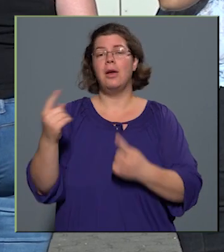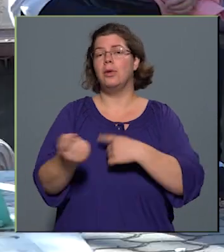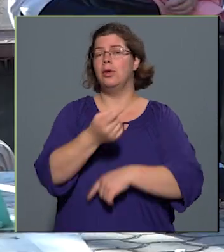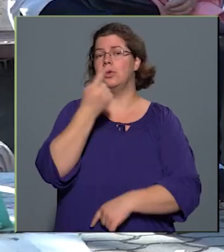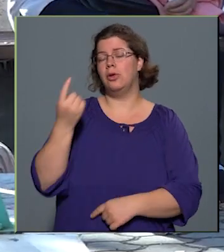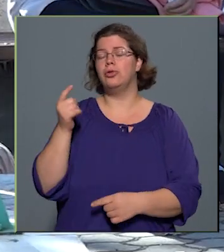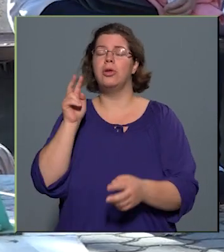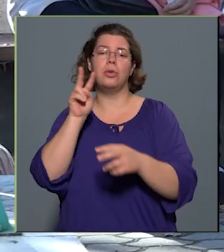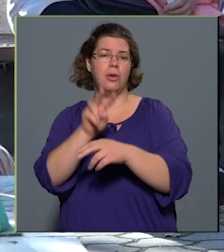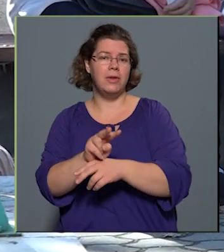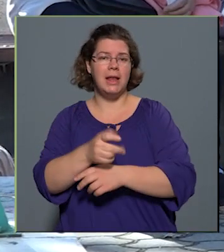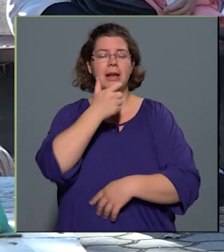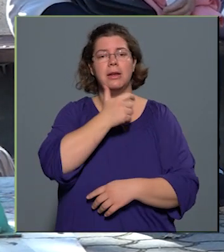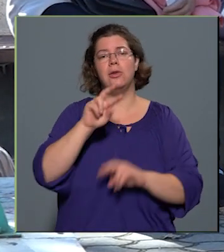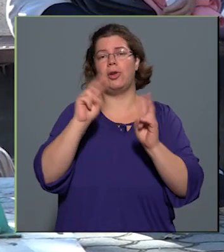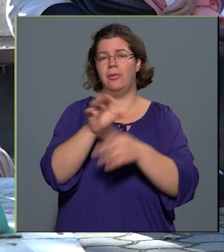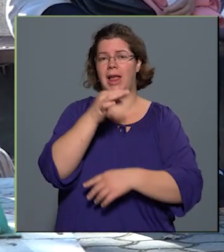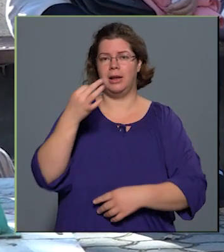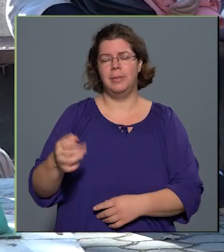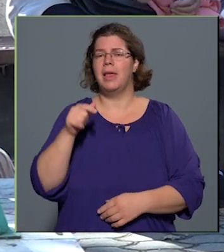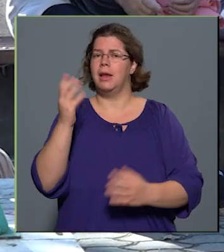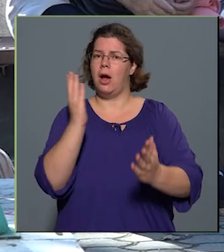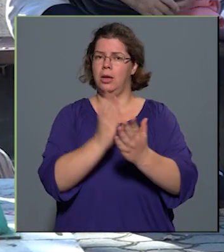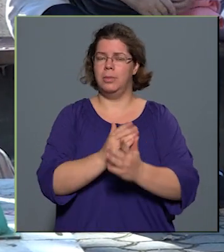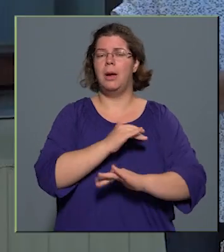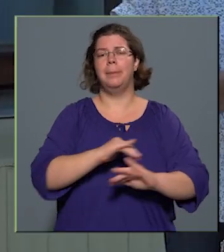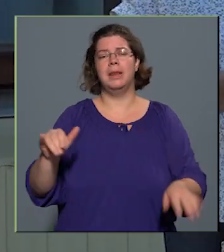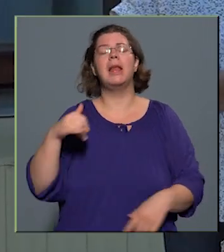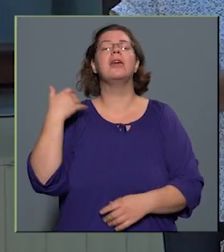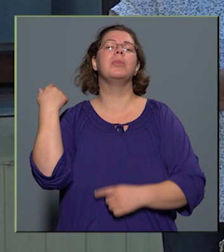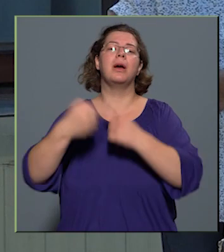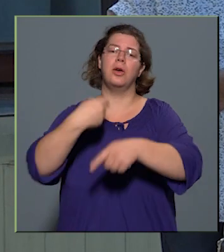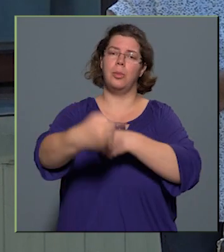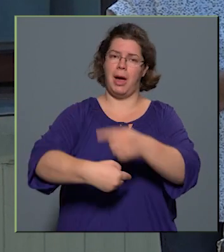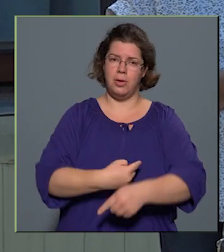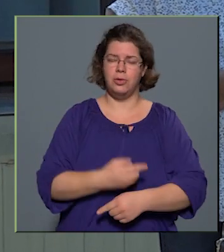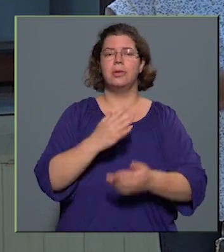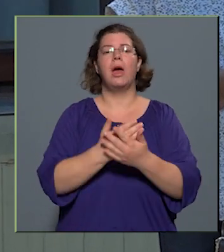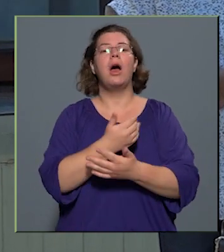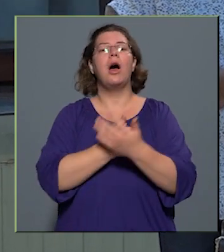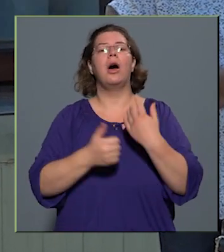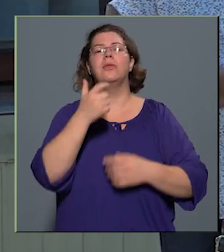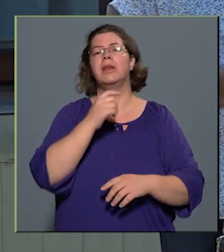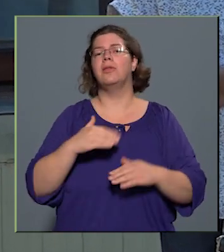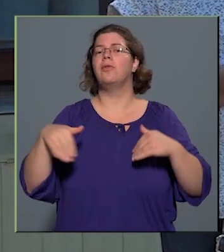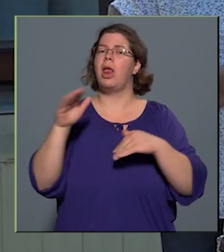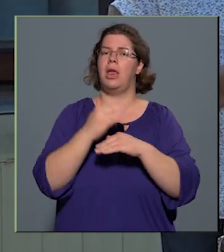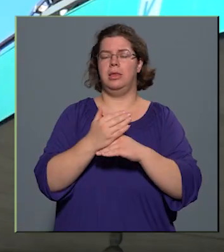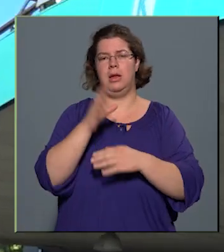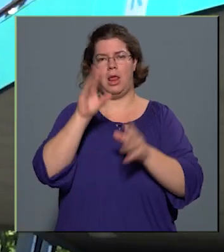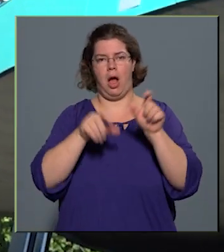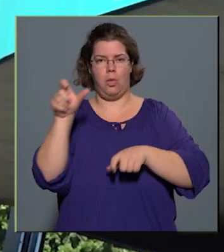idősek világnapján. Ezen alkalomból minden évben hagyományosan a kerületben élő 60 év feletti lakosokat egy színházi